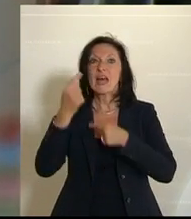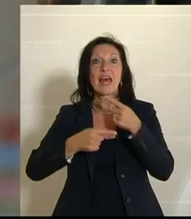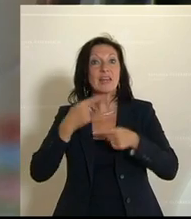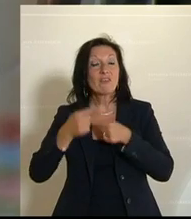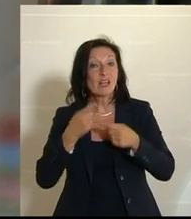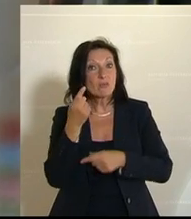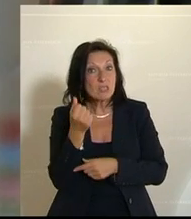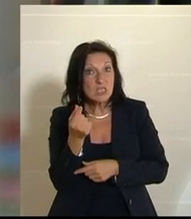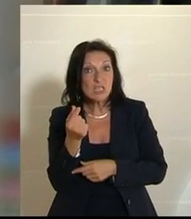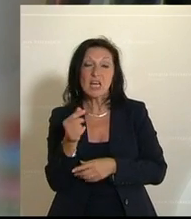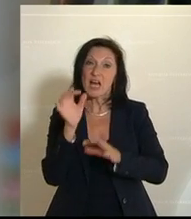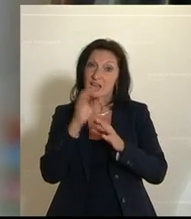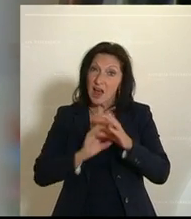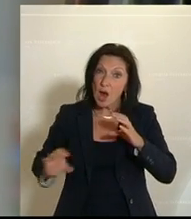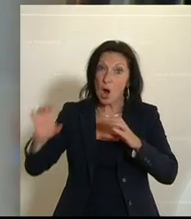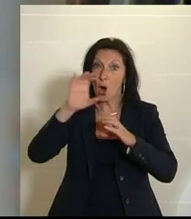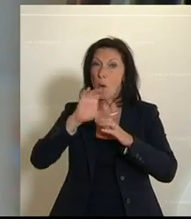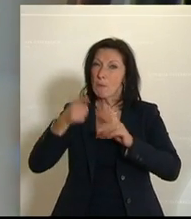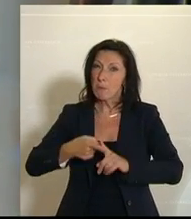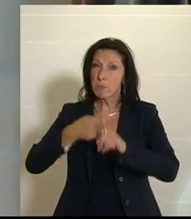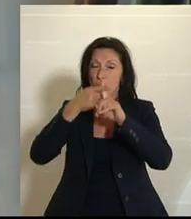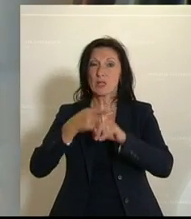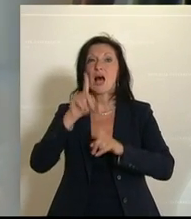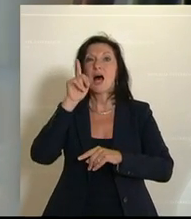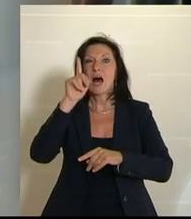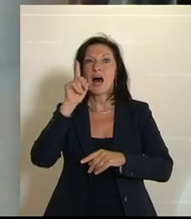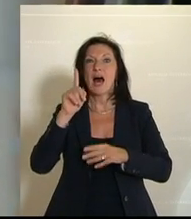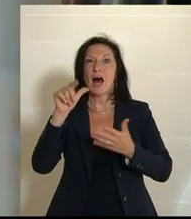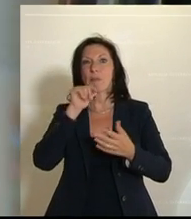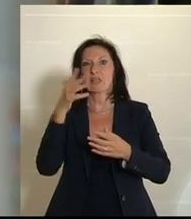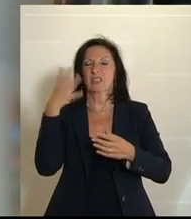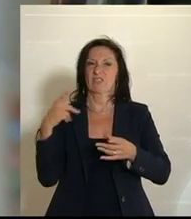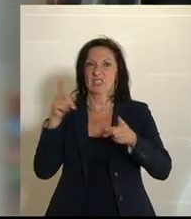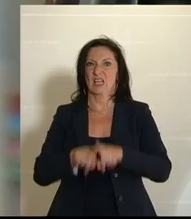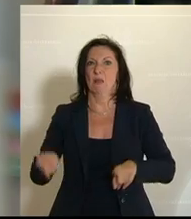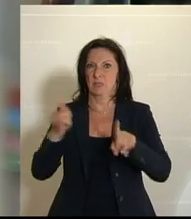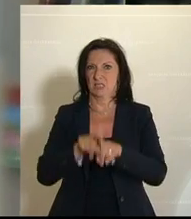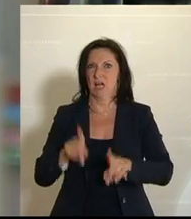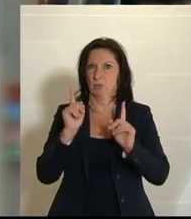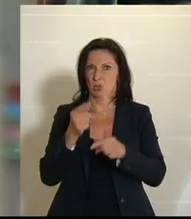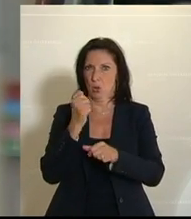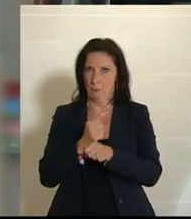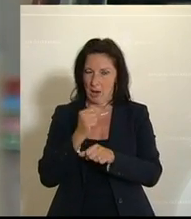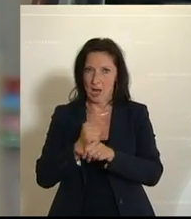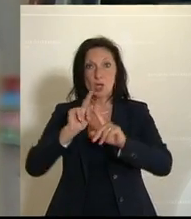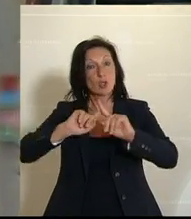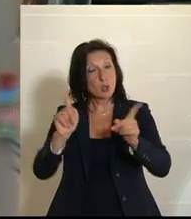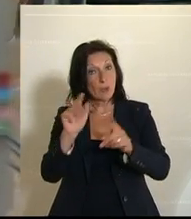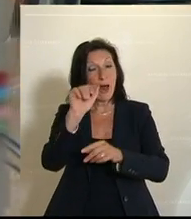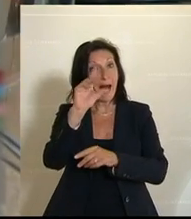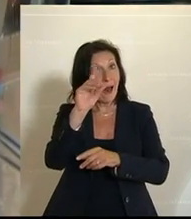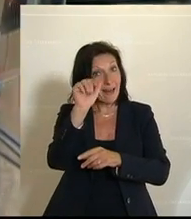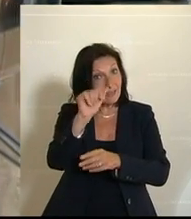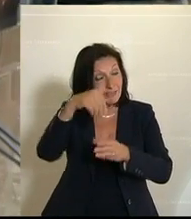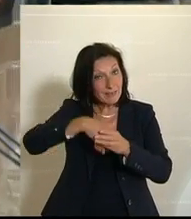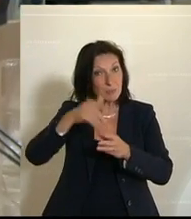regen aber auch an, dass diese Erhöhung nicht in einem Mehr von Gleichen mündet, sondern dass man auch in der ADA neue Projekte denkt.